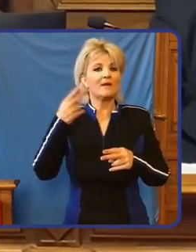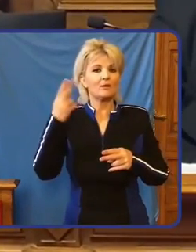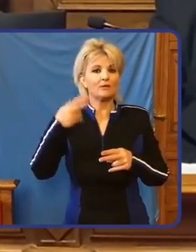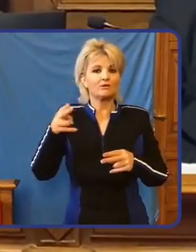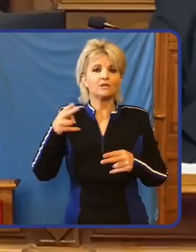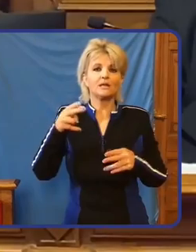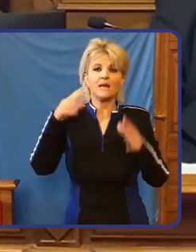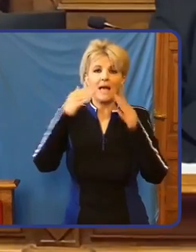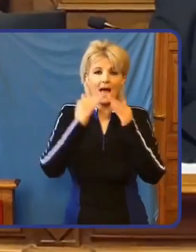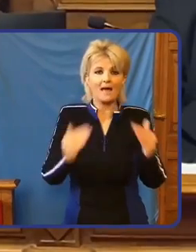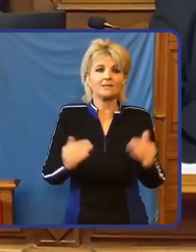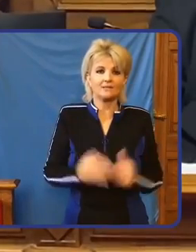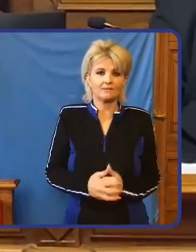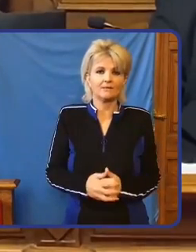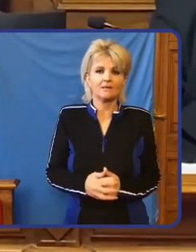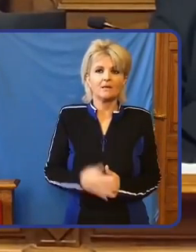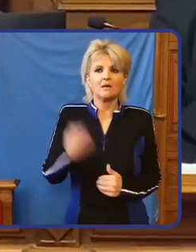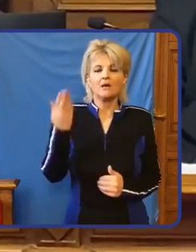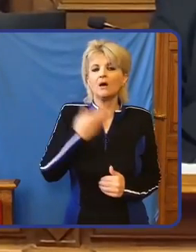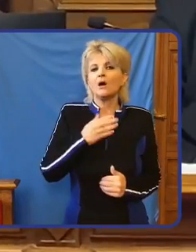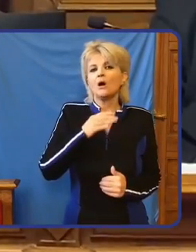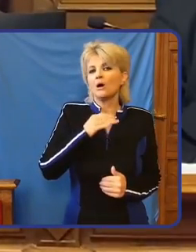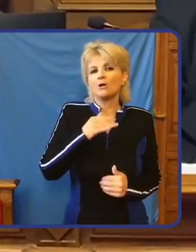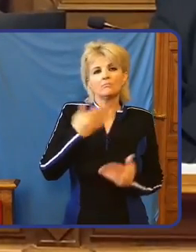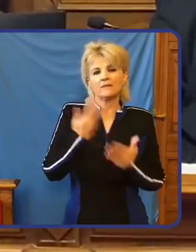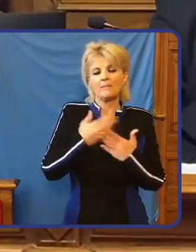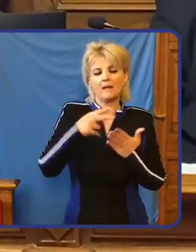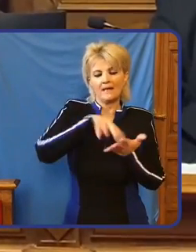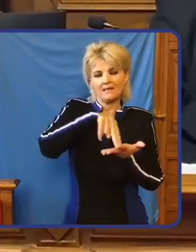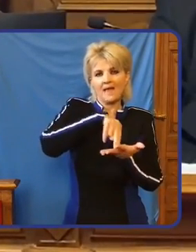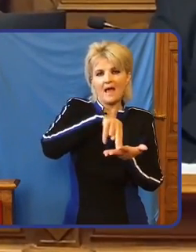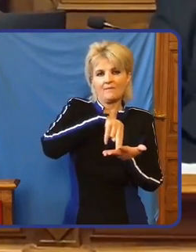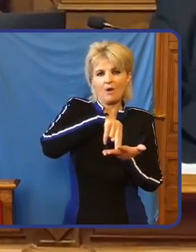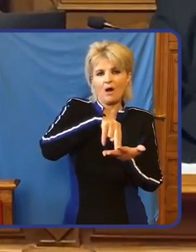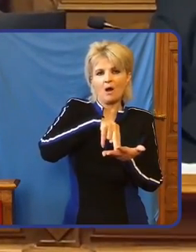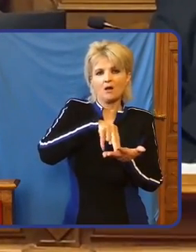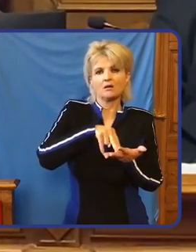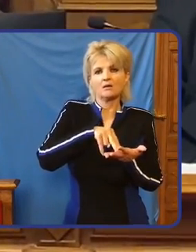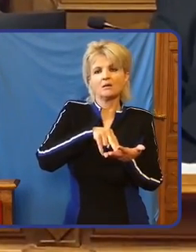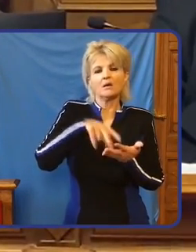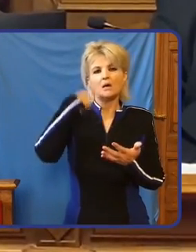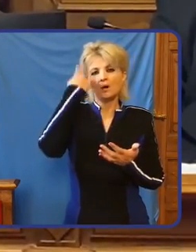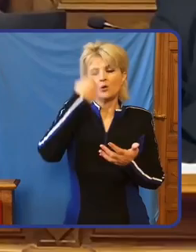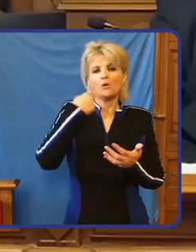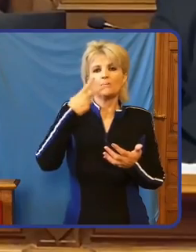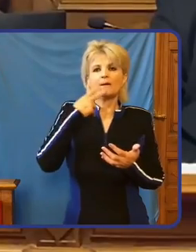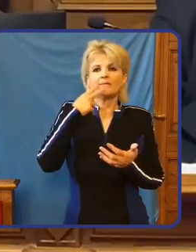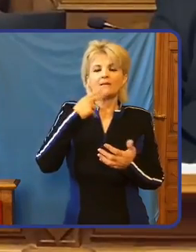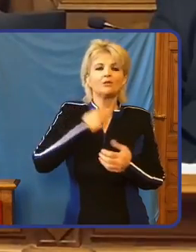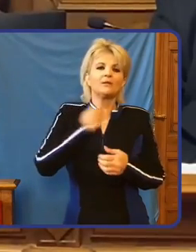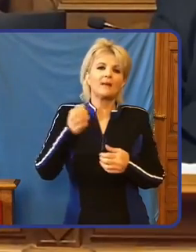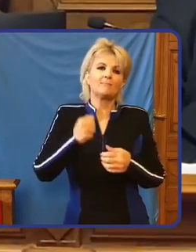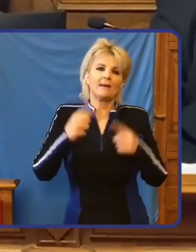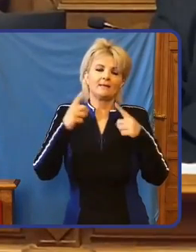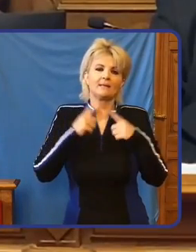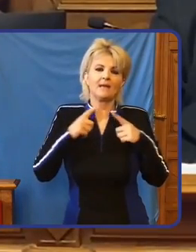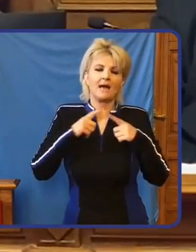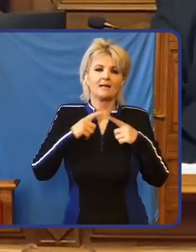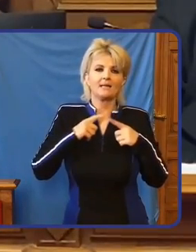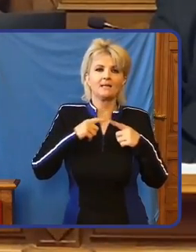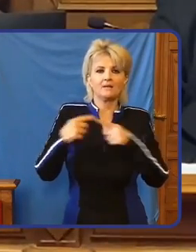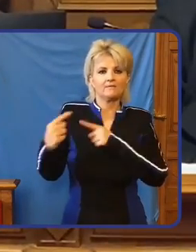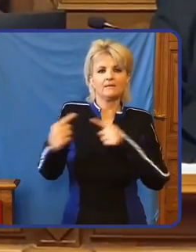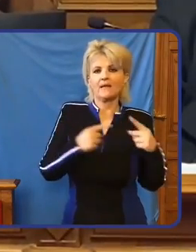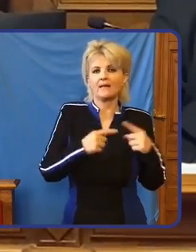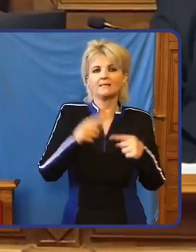a műveledési házat. Ha nem lennének gyávák, ugye engem vádolt gyávasággal a múltkor, Orbán Viktor nem mert kiállni vitázni, Lázár Rános nem mert a